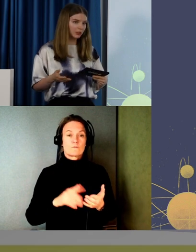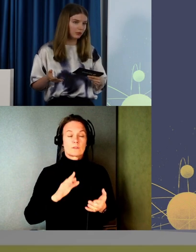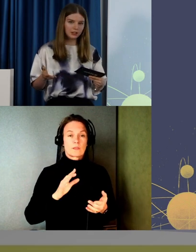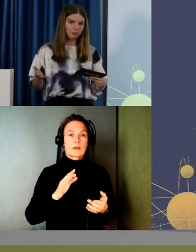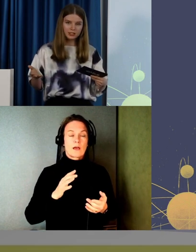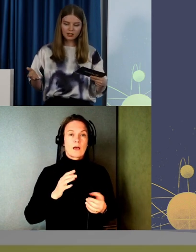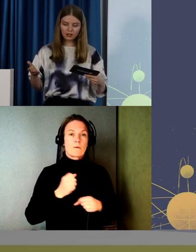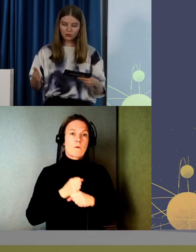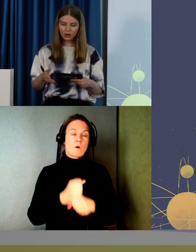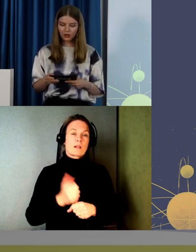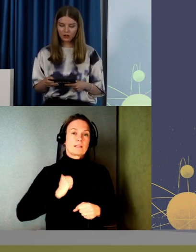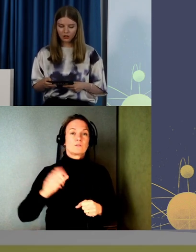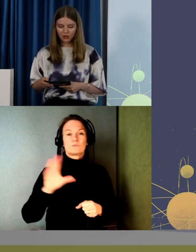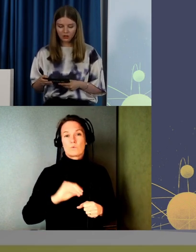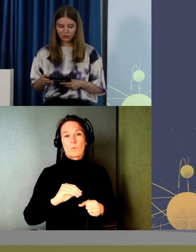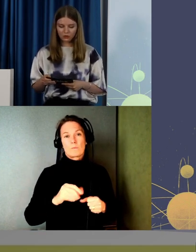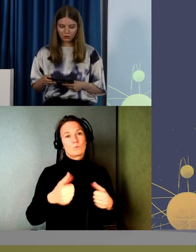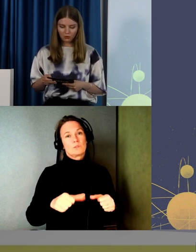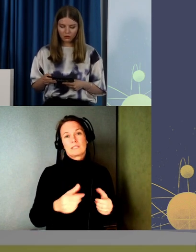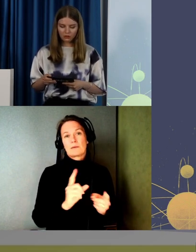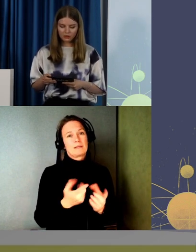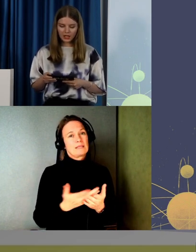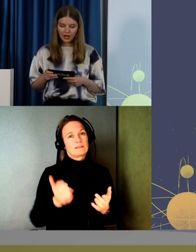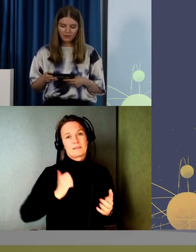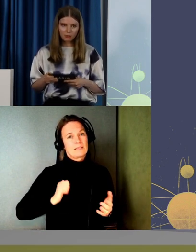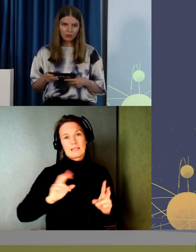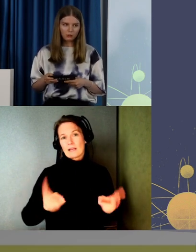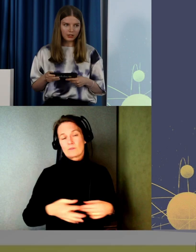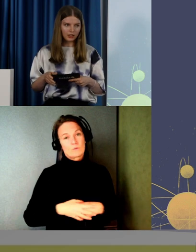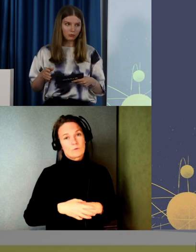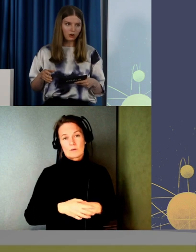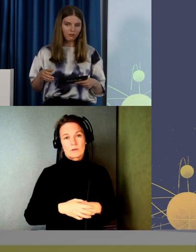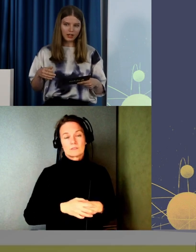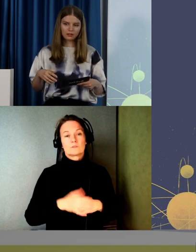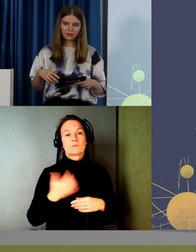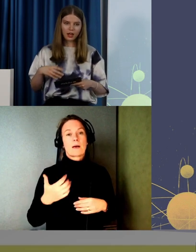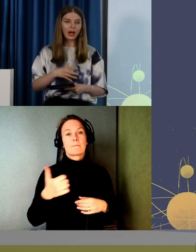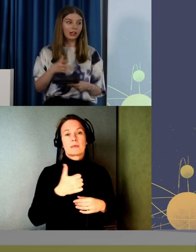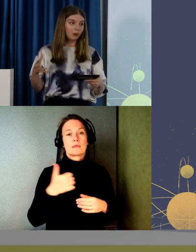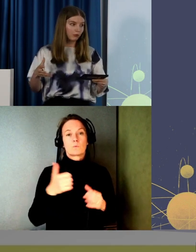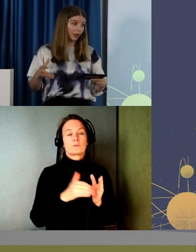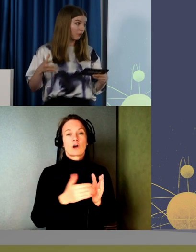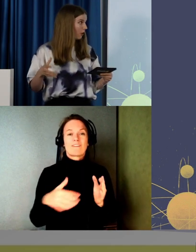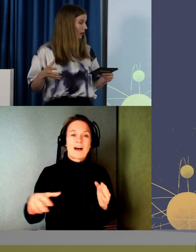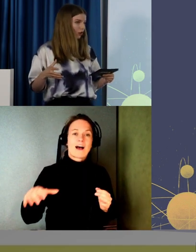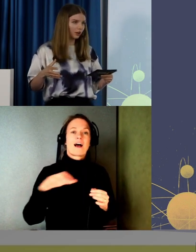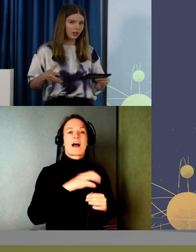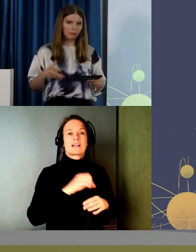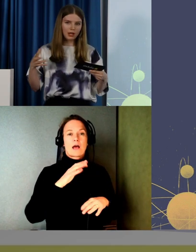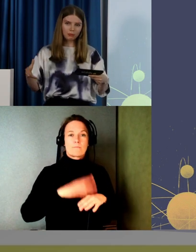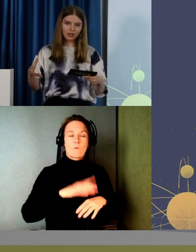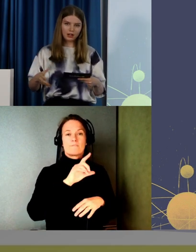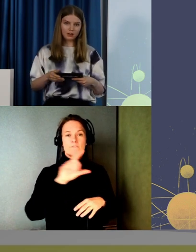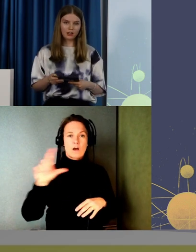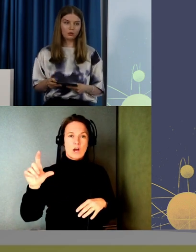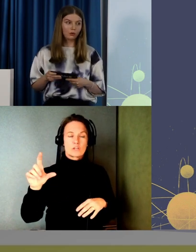Men då kommer inte butiken bli tillgänglig ändå. Så det är väldigt beroende av att alla på ens företag